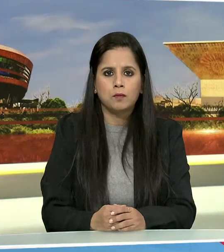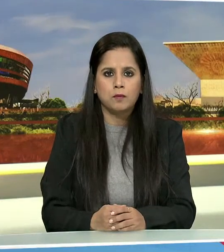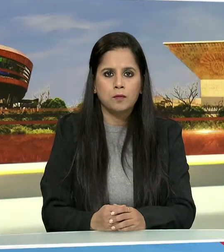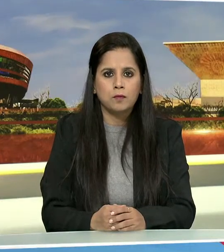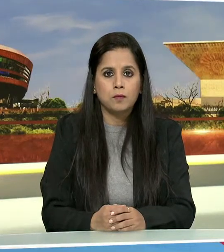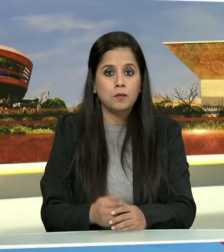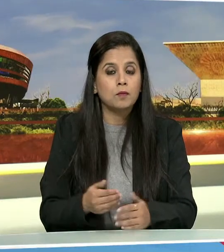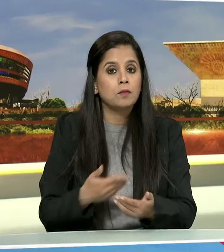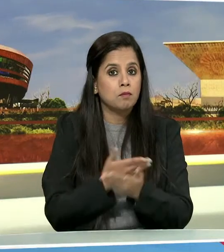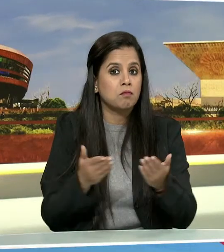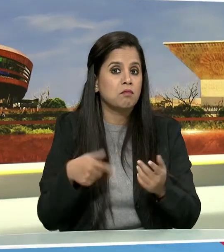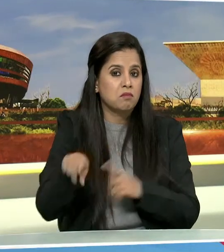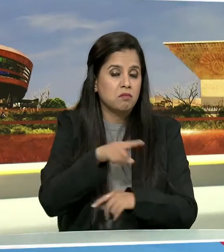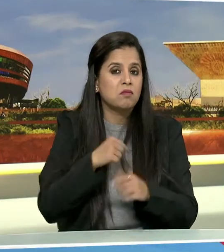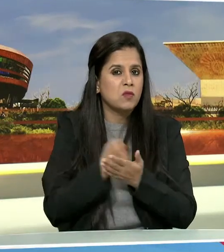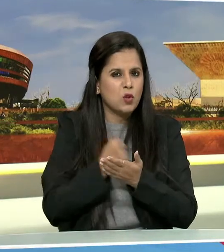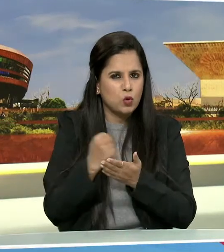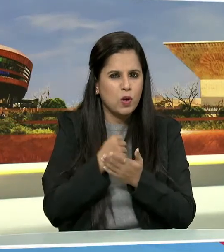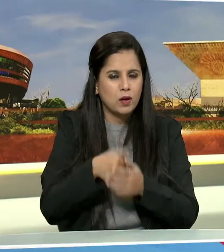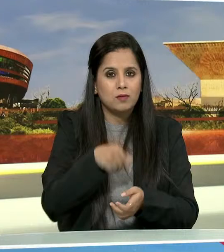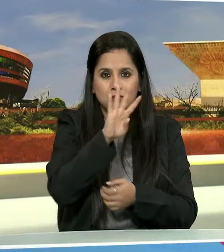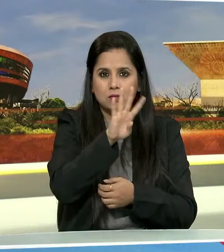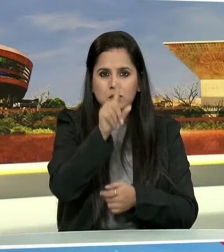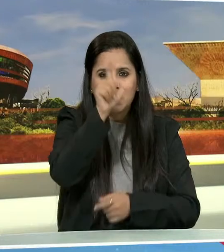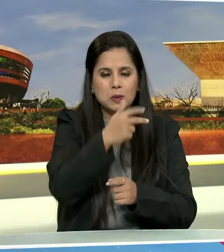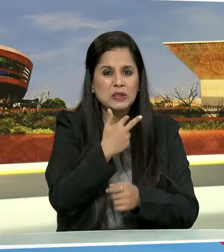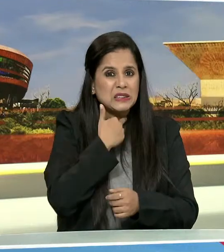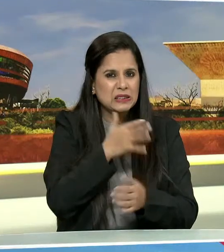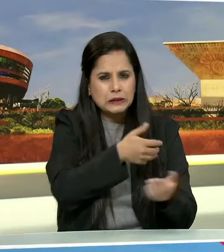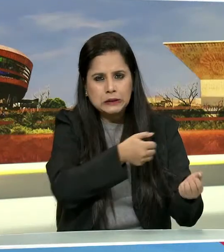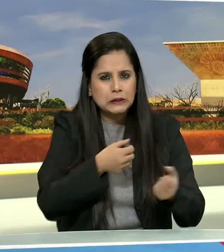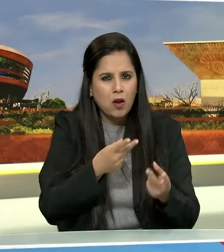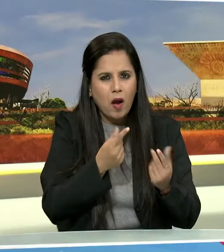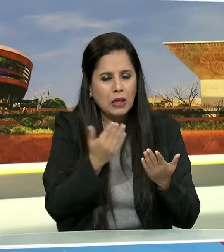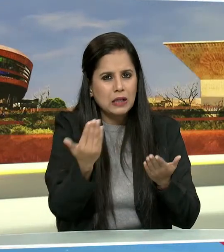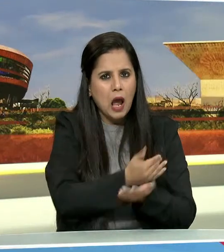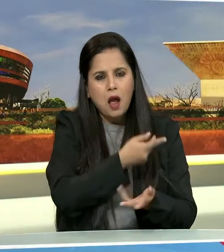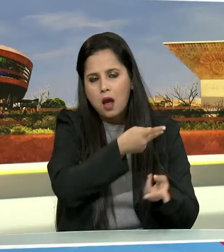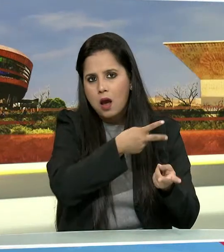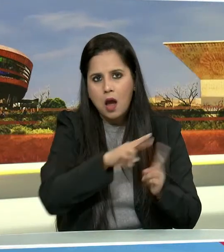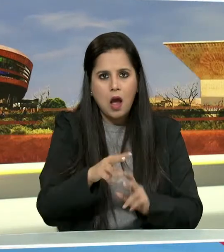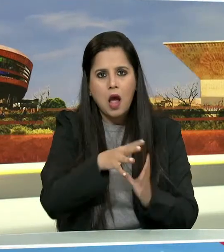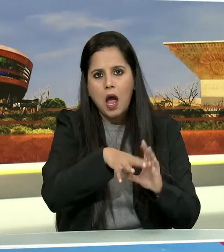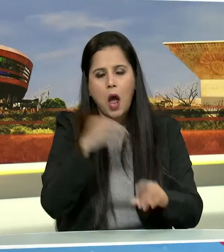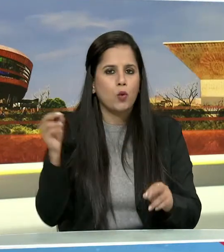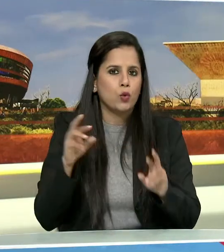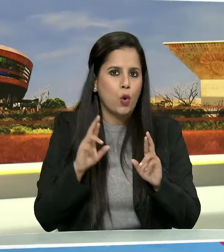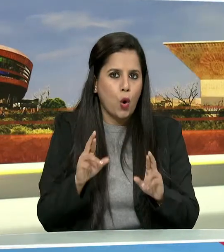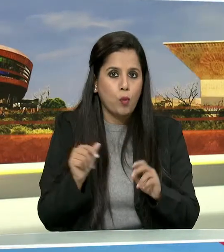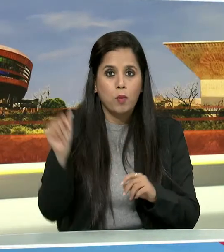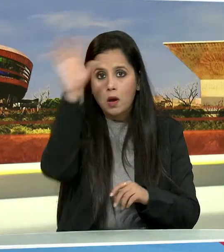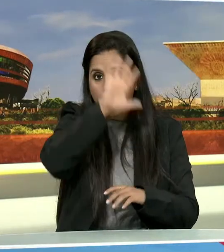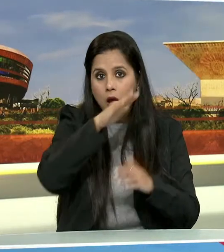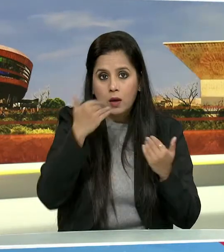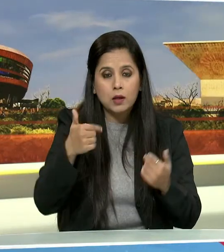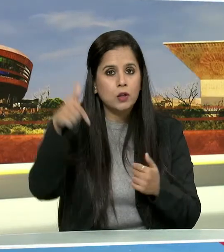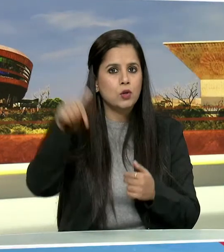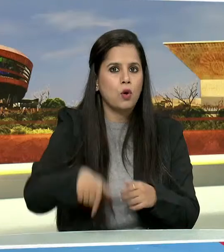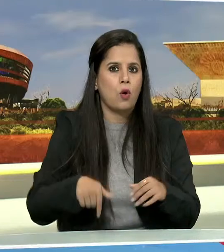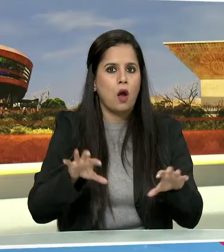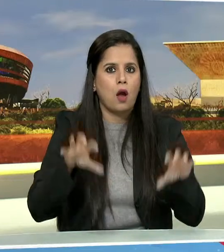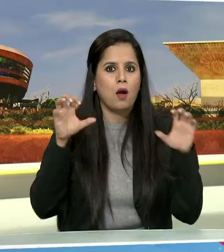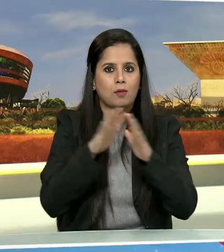तो सभी की कोशिश ऐसी है कि हमारे एक 40 फसे जुश्रमिक है उनने जल से जल बाहर निकाला जाए देश भर में आज